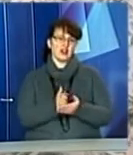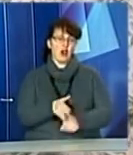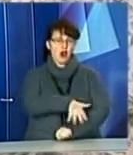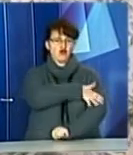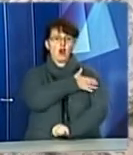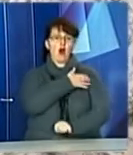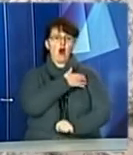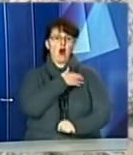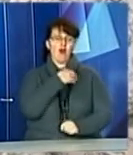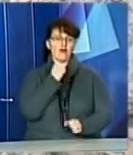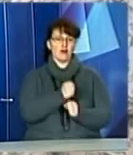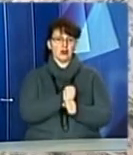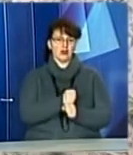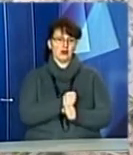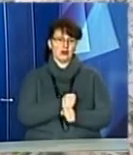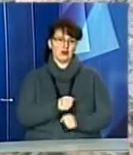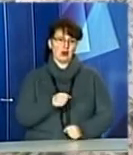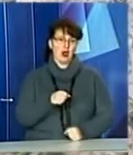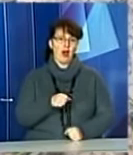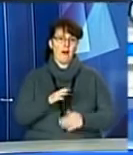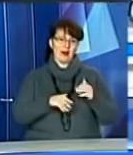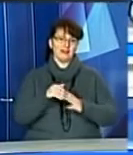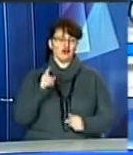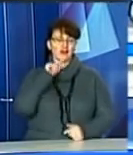практичними, економними.